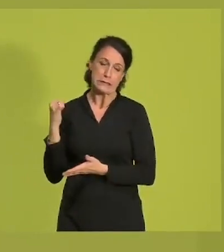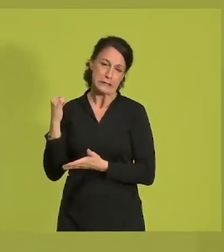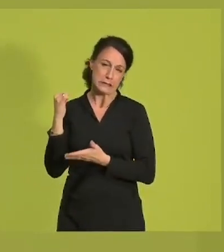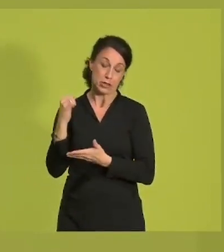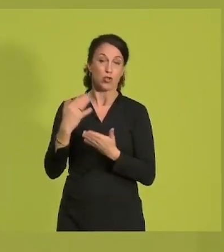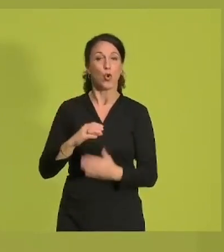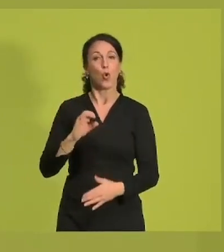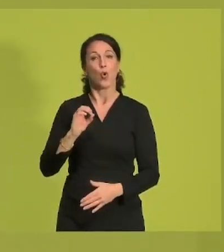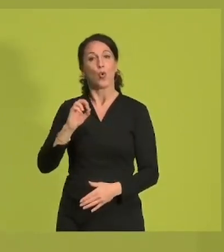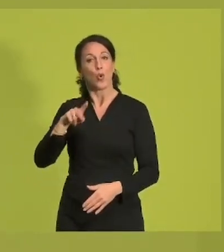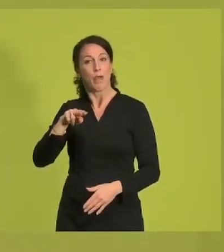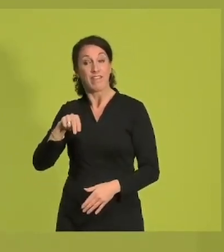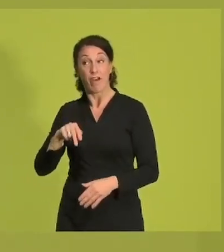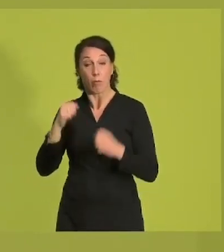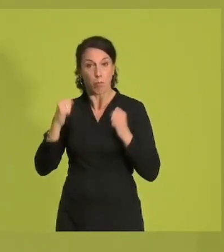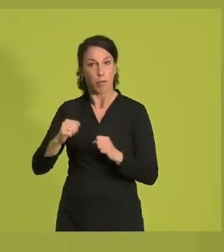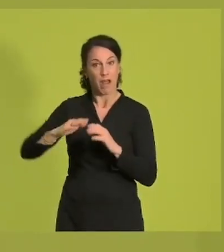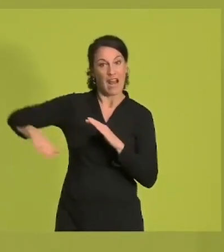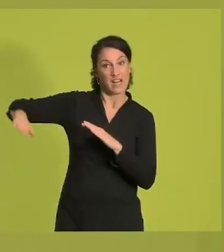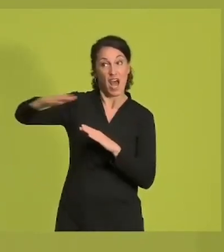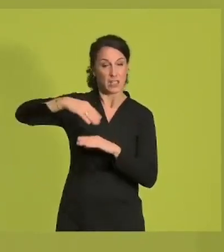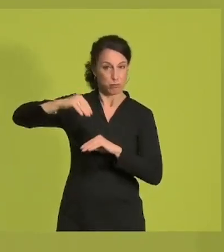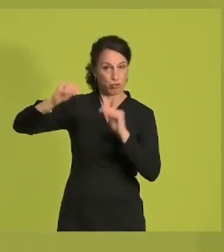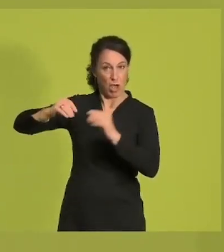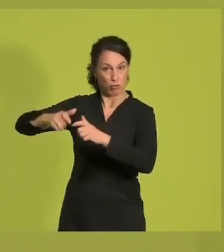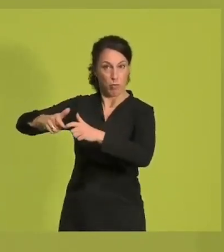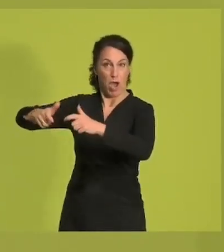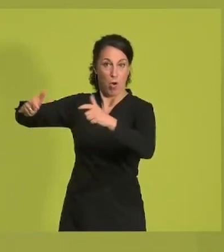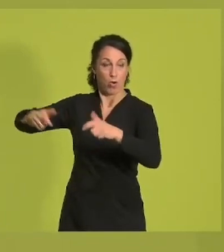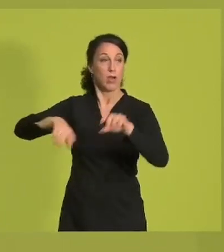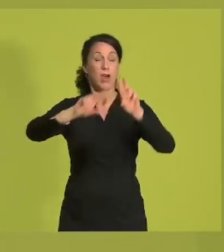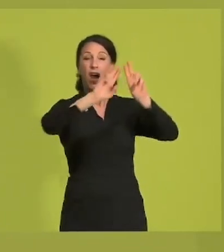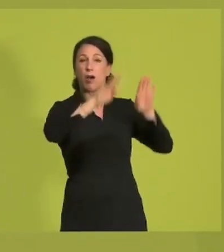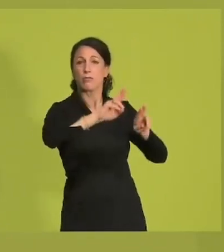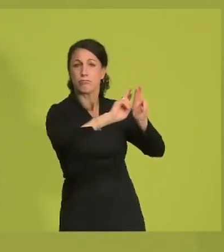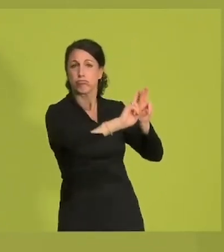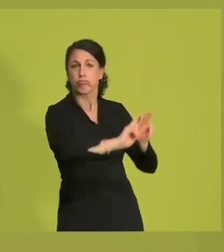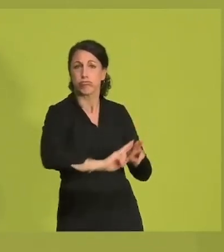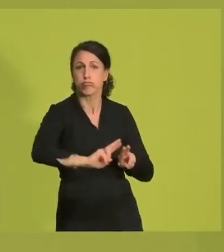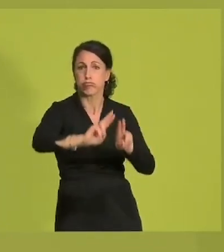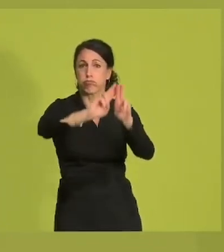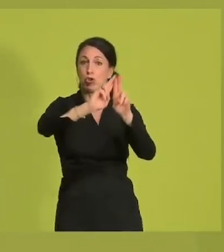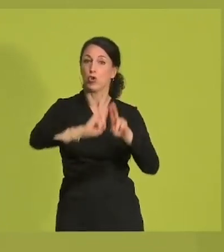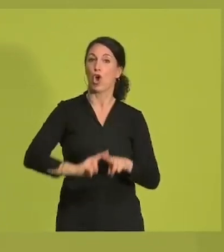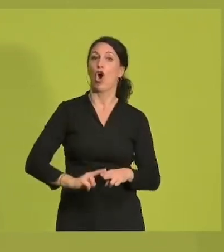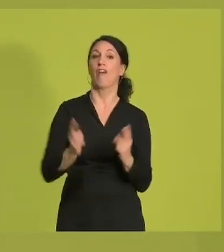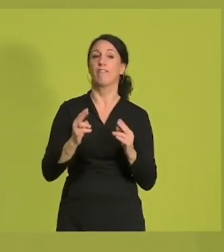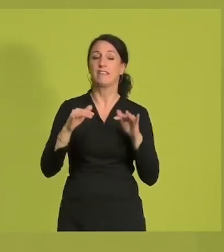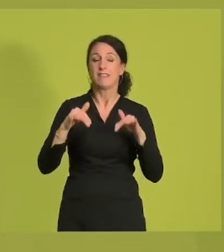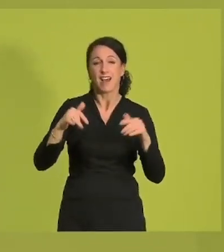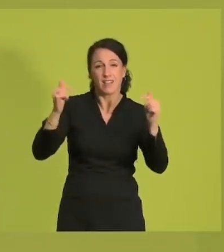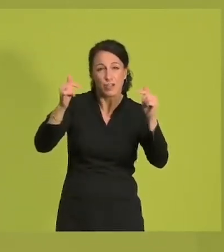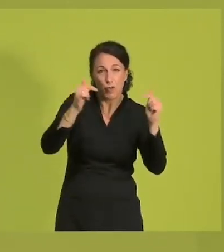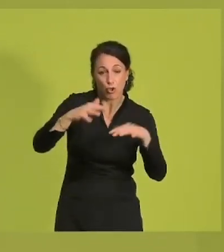ÖPNV gerade im ländlichen Raum auszubauen, Gebäude zu sanieren und die starke öffentliche Daseinsvorsorge und Infrastruktur zu schaffen, für die